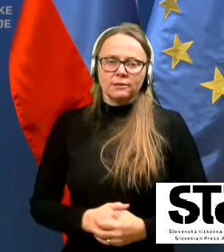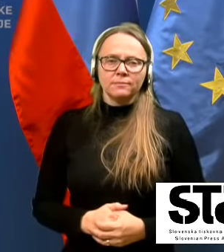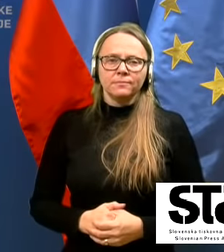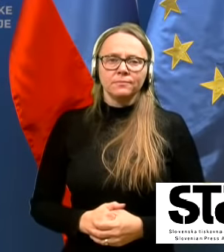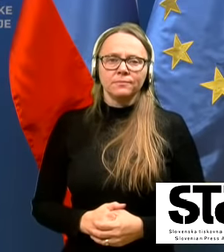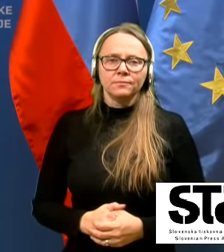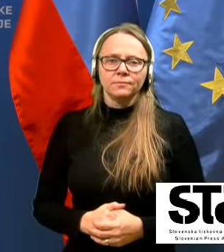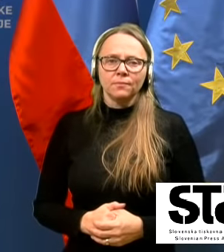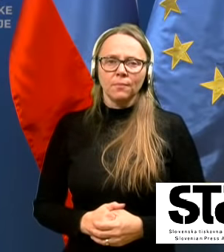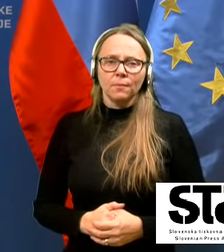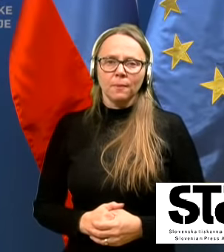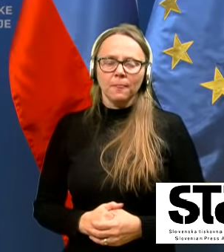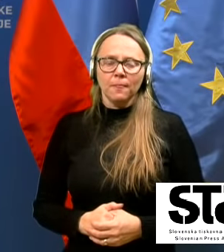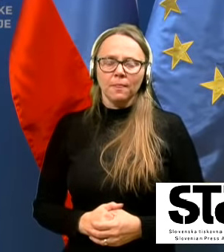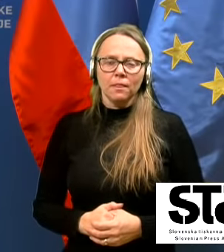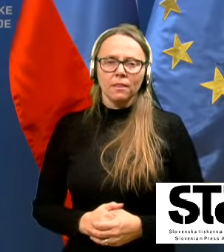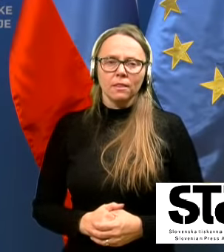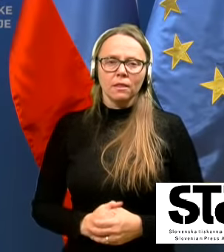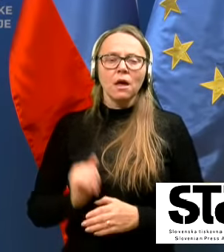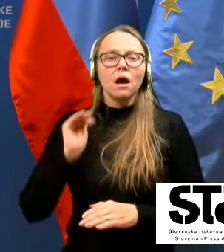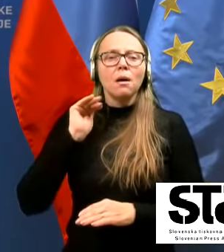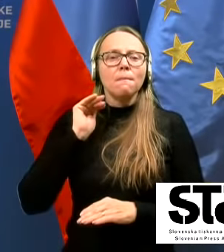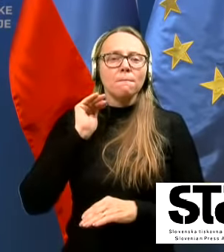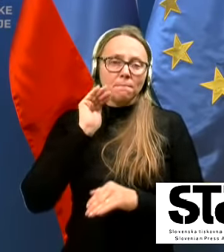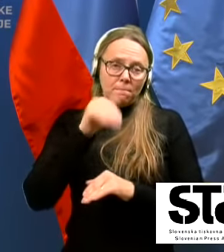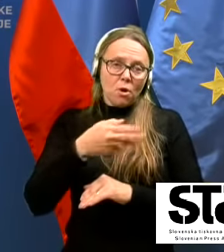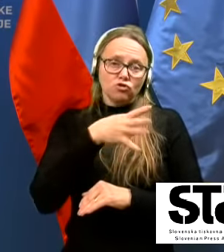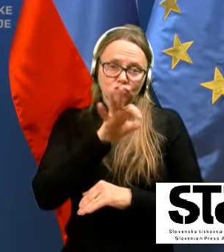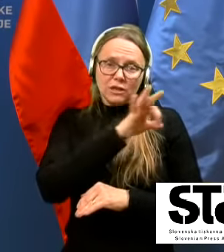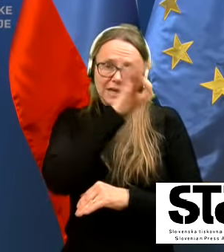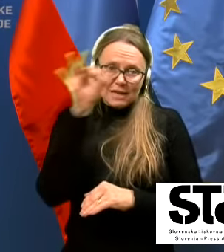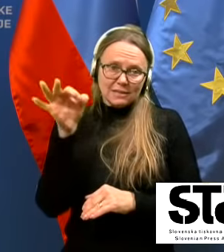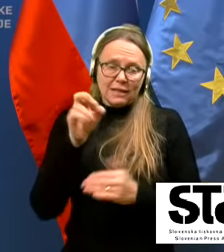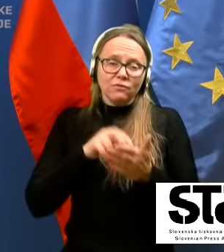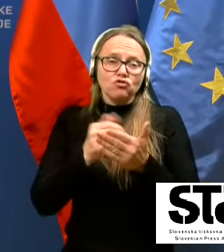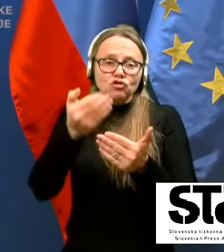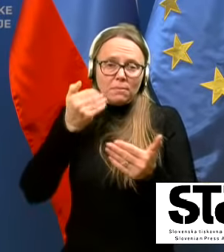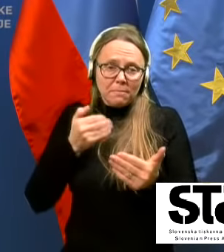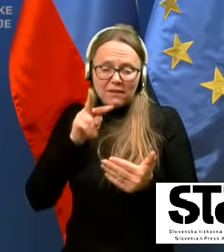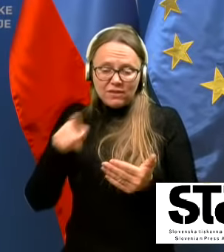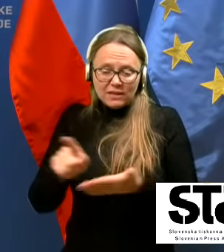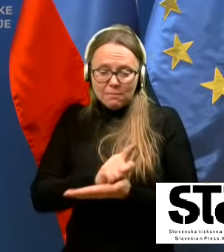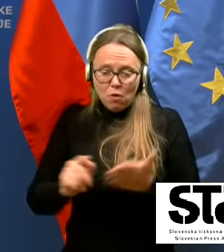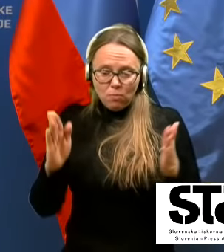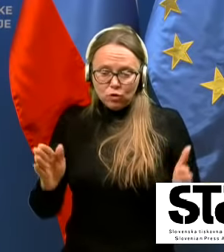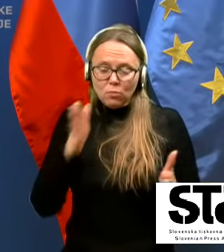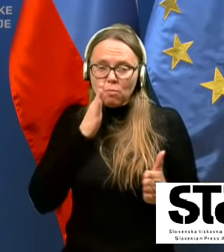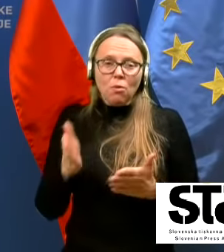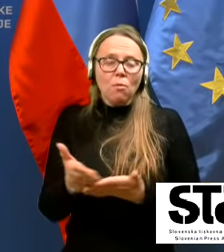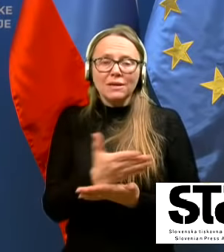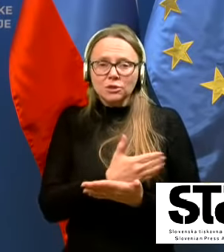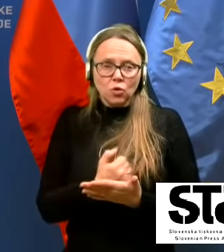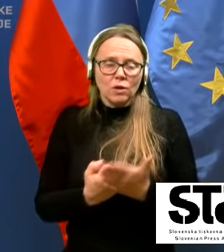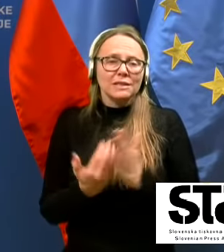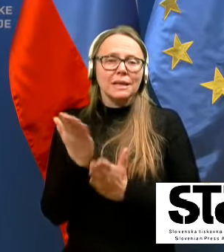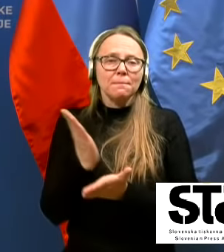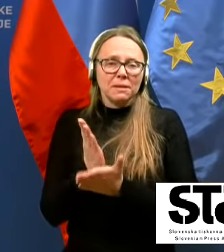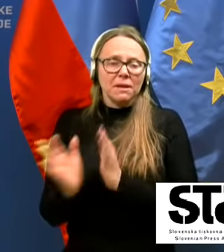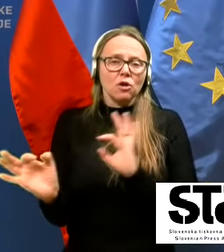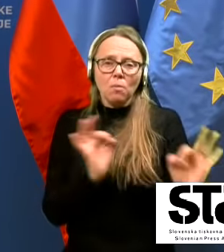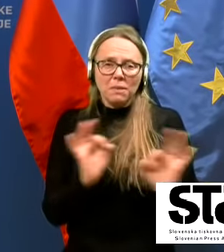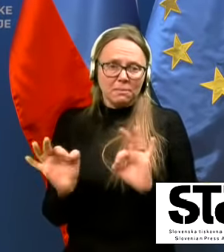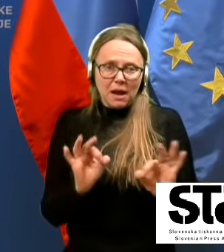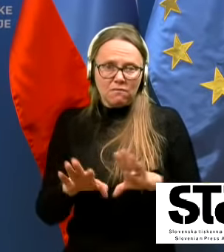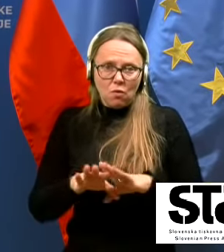po 14 dnevih, še prej, v tem obdobju, ki ga bomo izkoristili za ustrezno pripravo